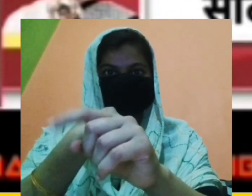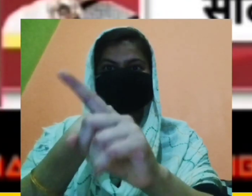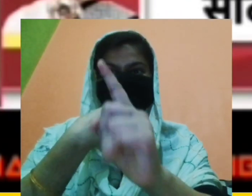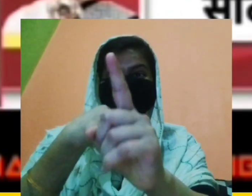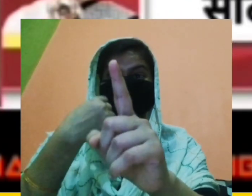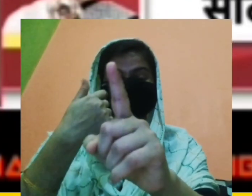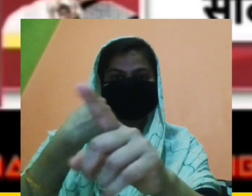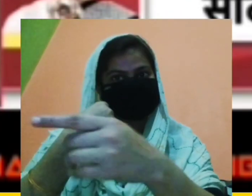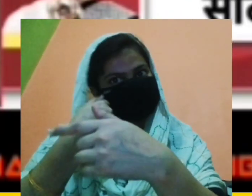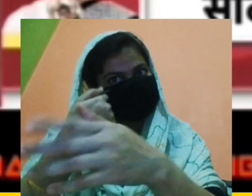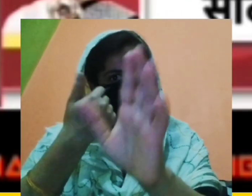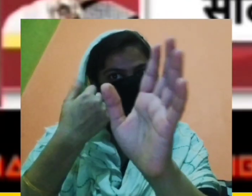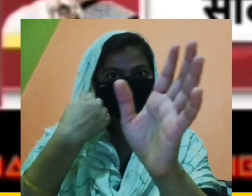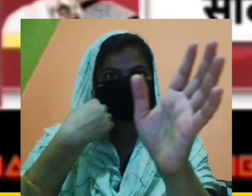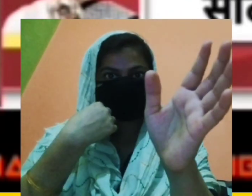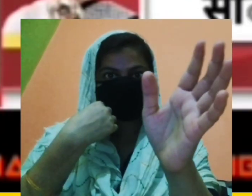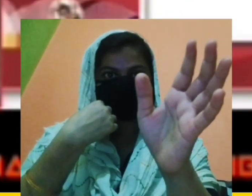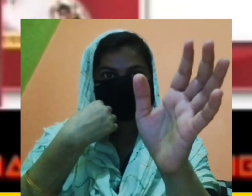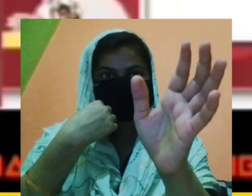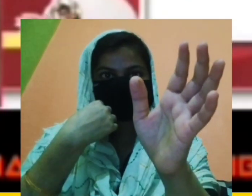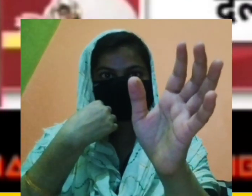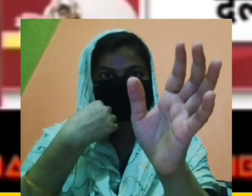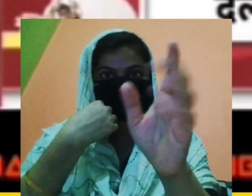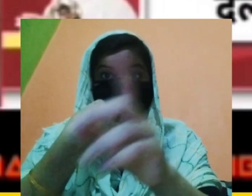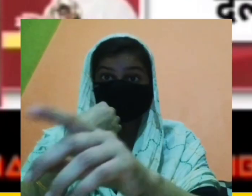ने दो निर्ड गजी उड़ा दूंगा